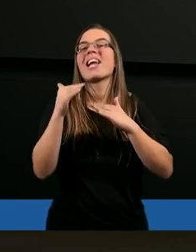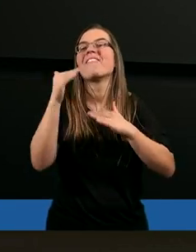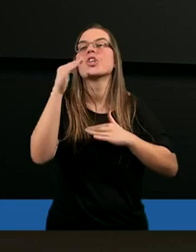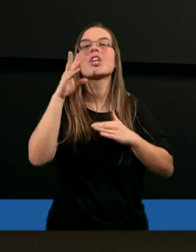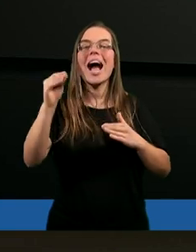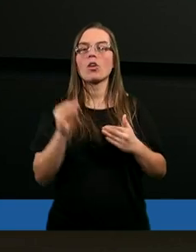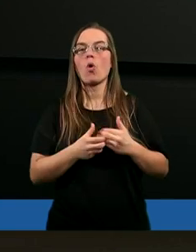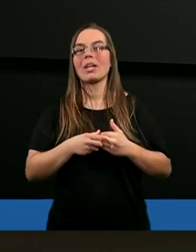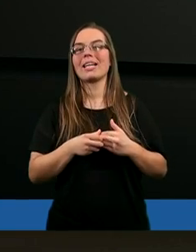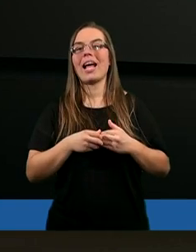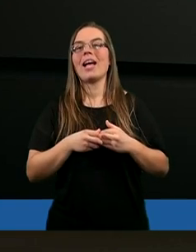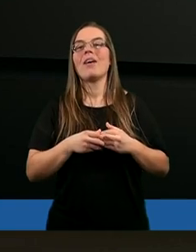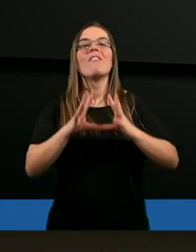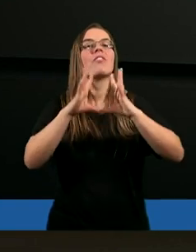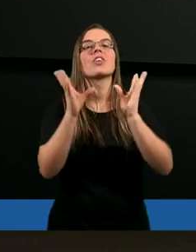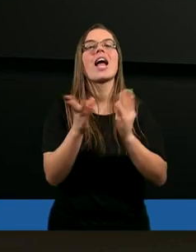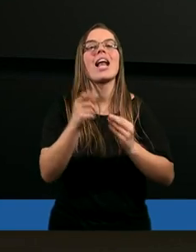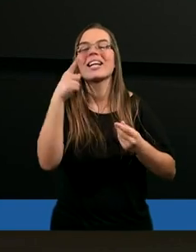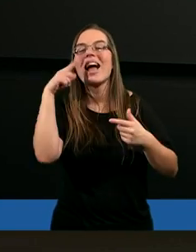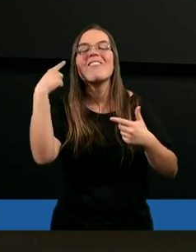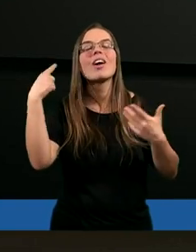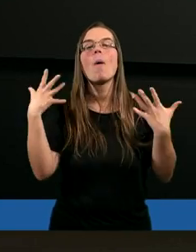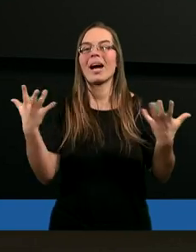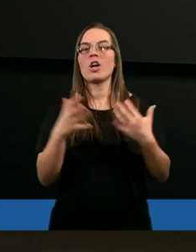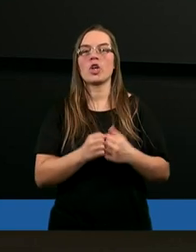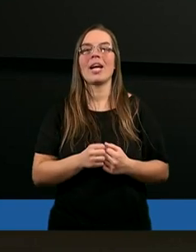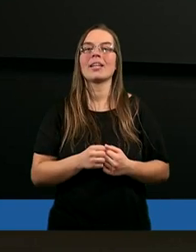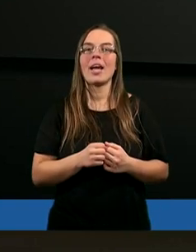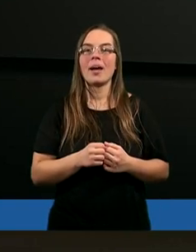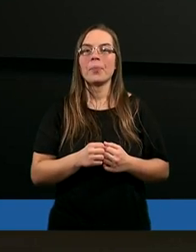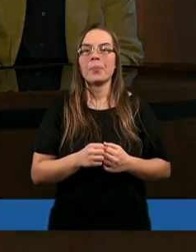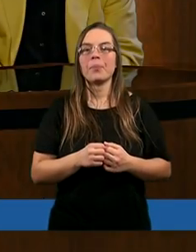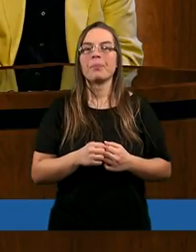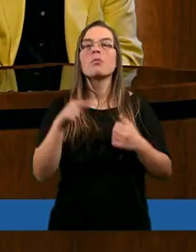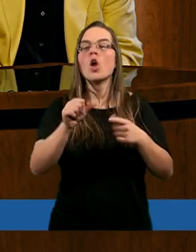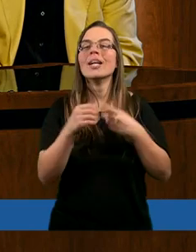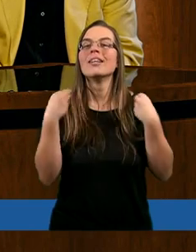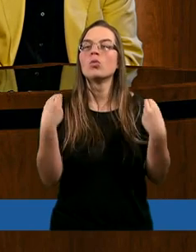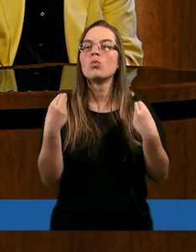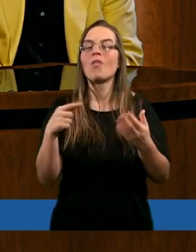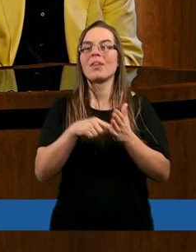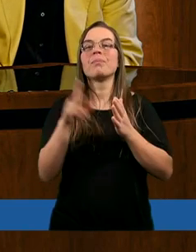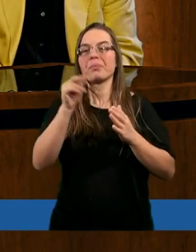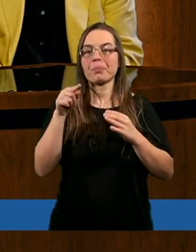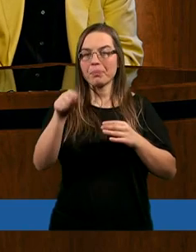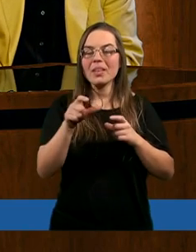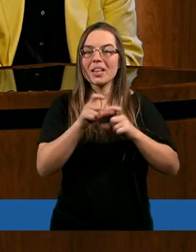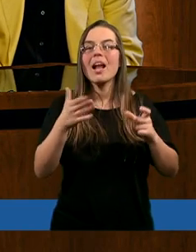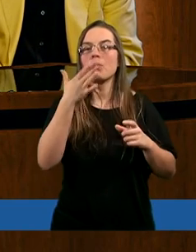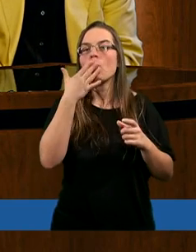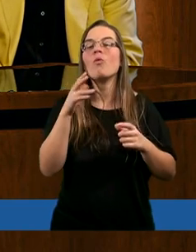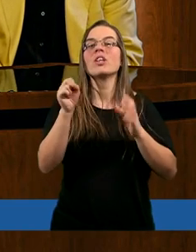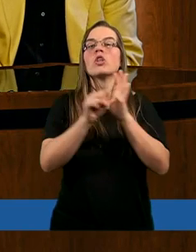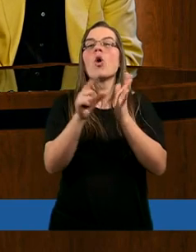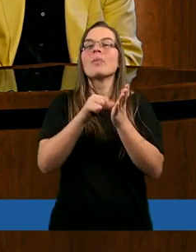przewyższające wszelkie wyobrażenia. I co jest cudowne, że Zbawca mówi